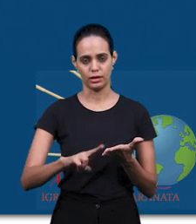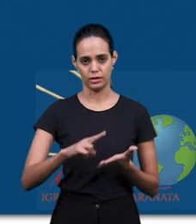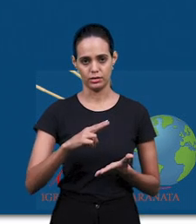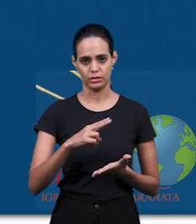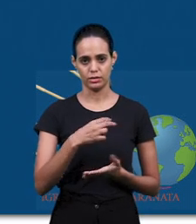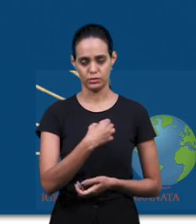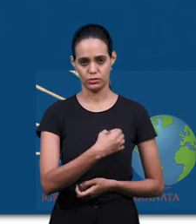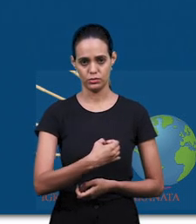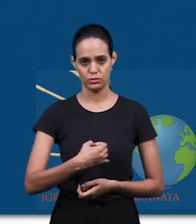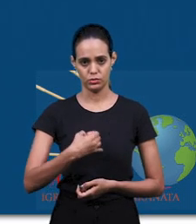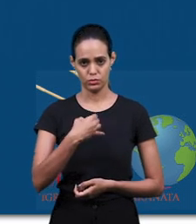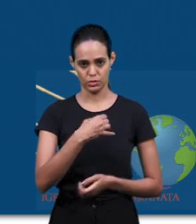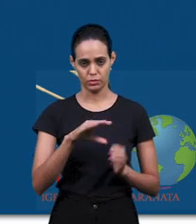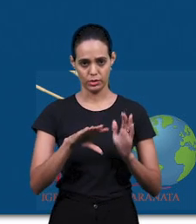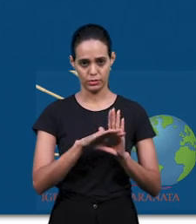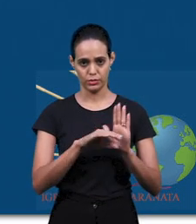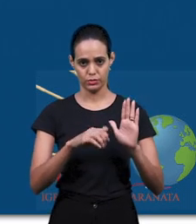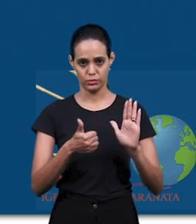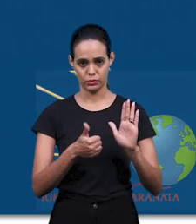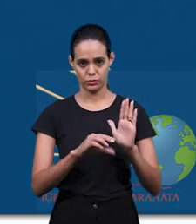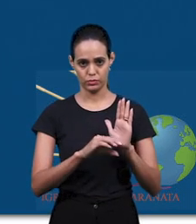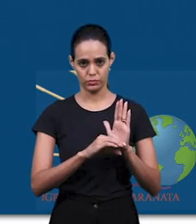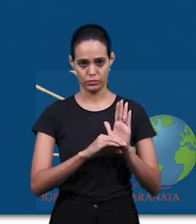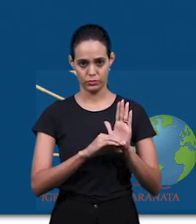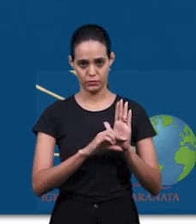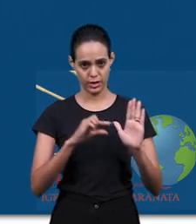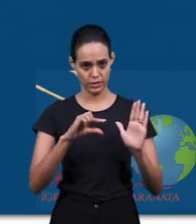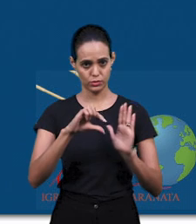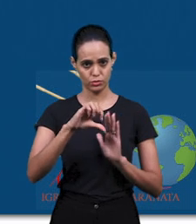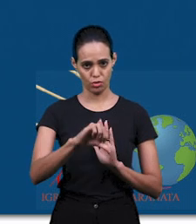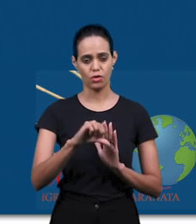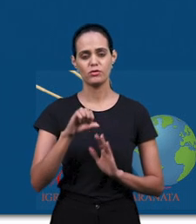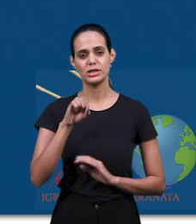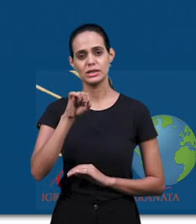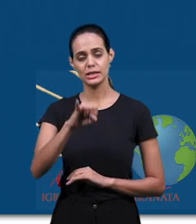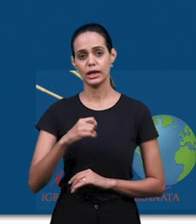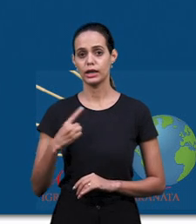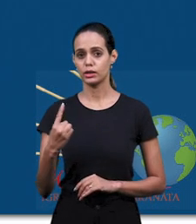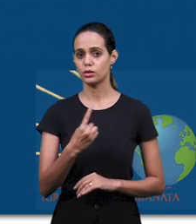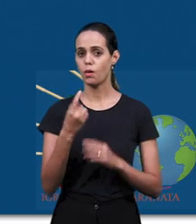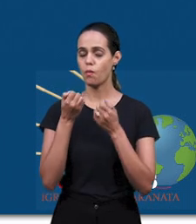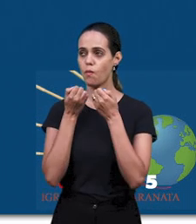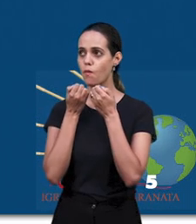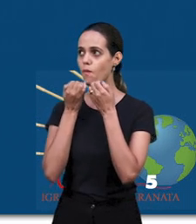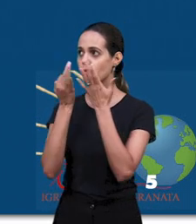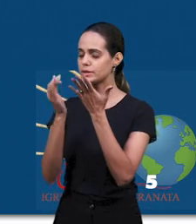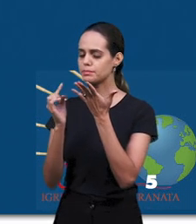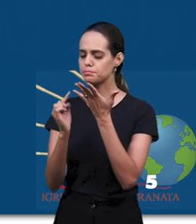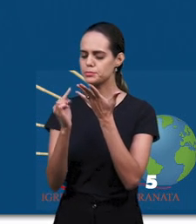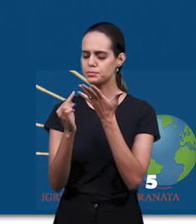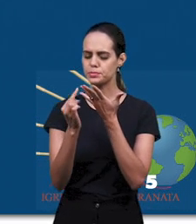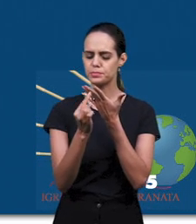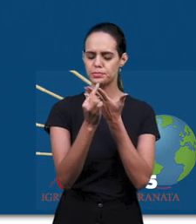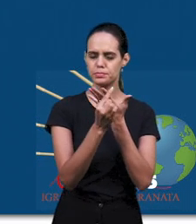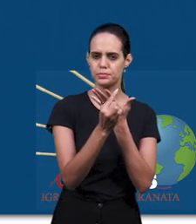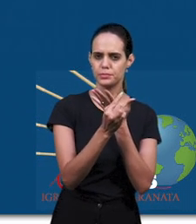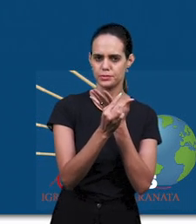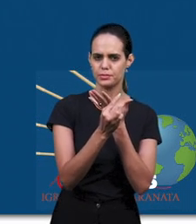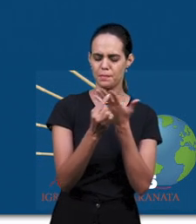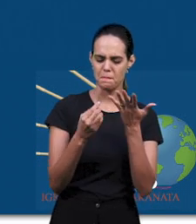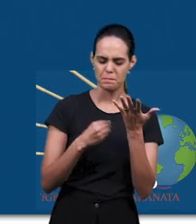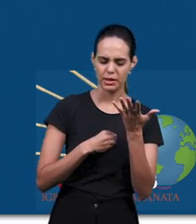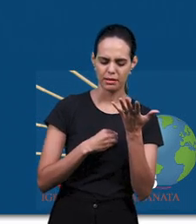«Если исповедуем грехи наши, то Он, Бог, будучи верен и